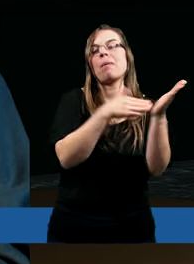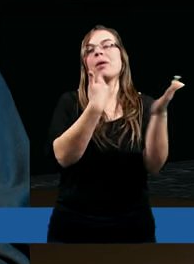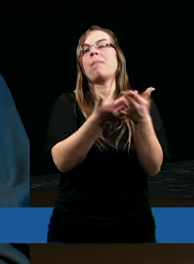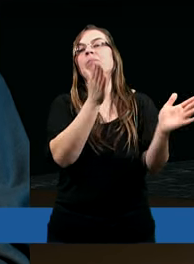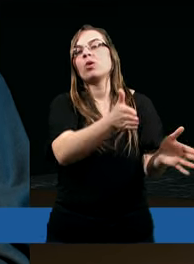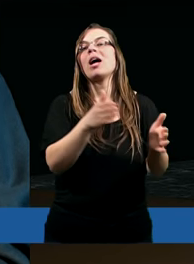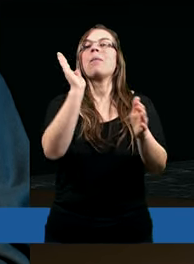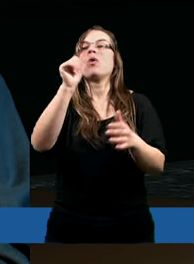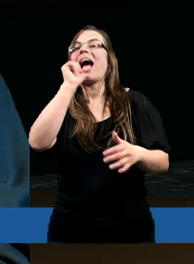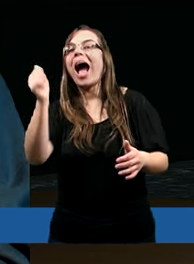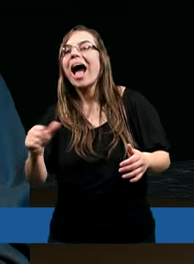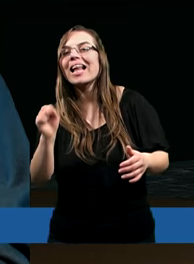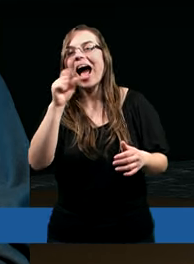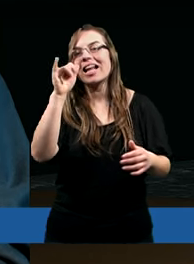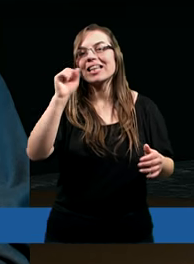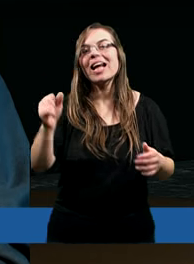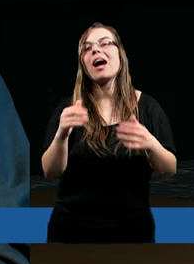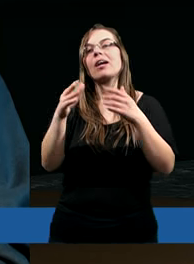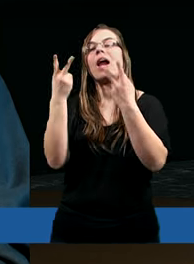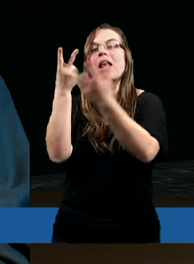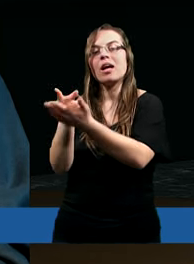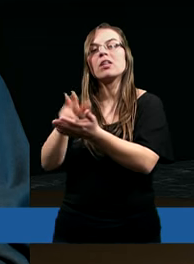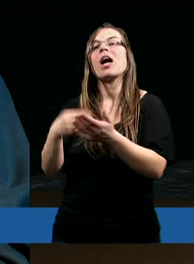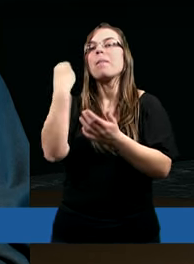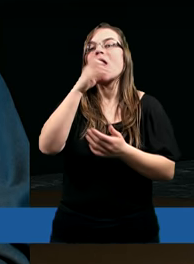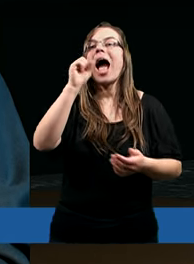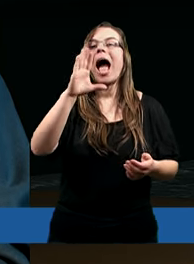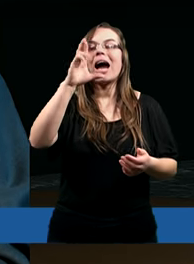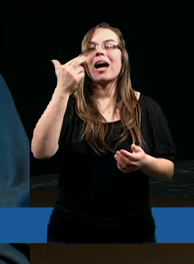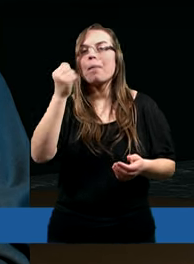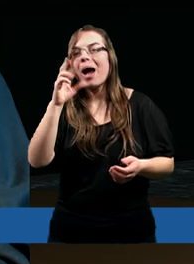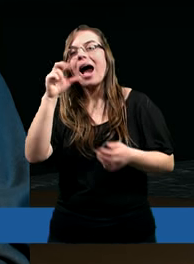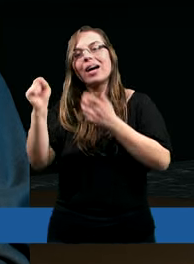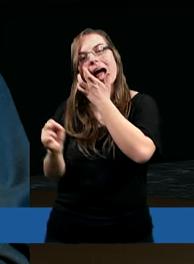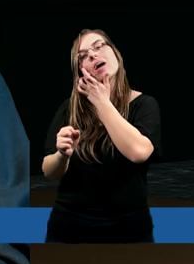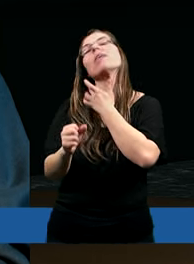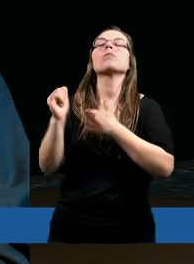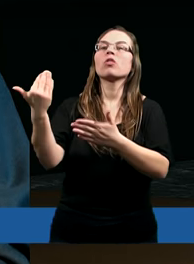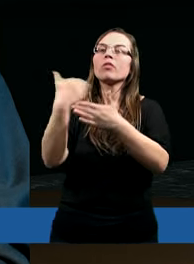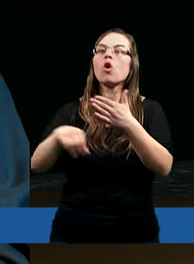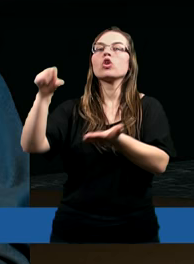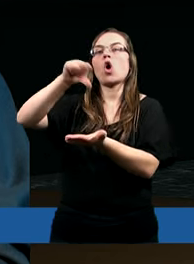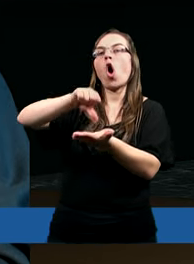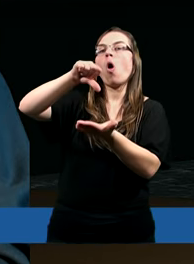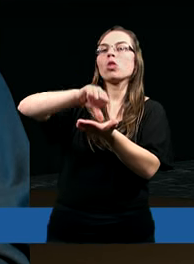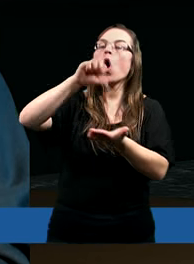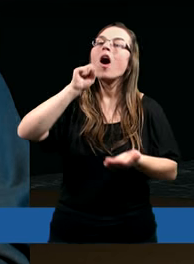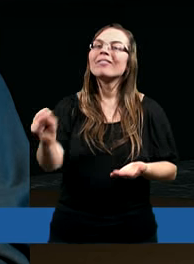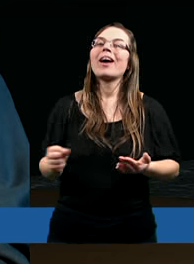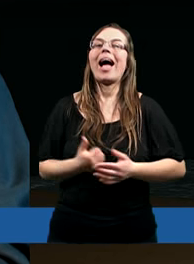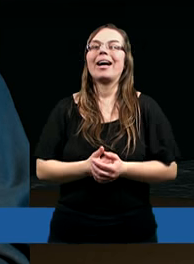Potem jest Azja, które leży na tym Morze Marmara. W końcu w środkowej